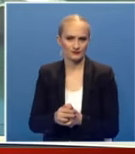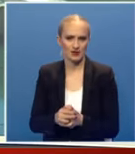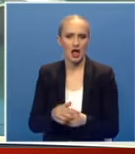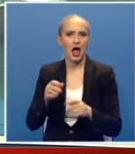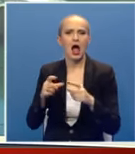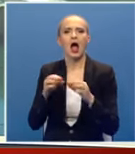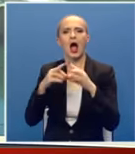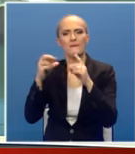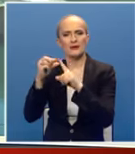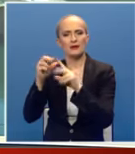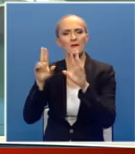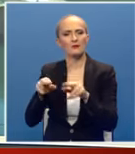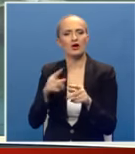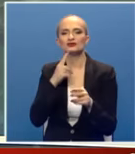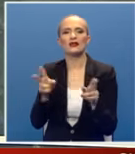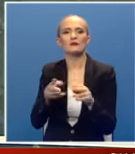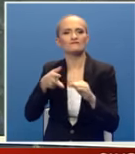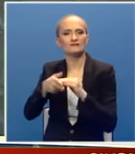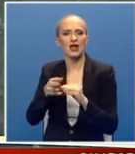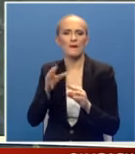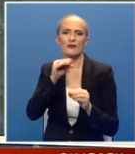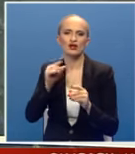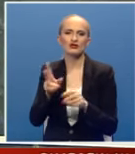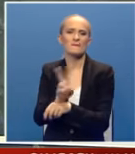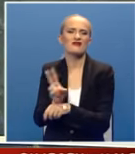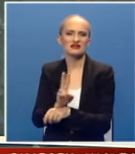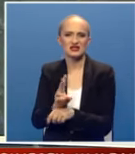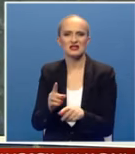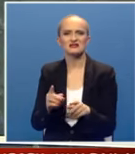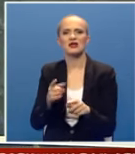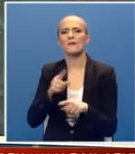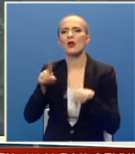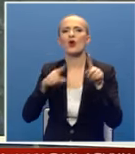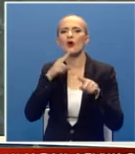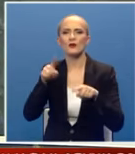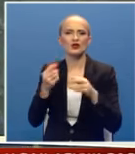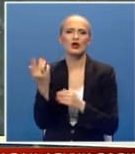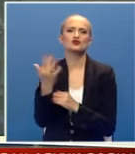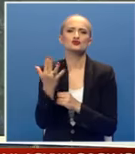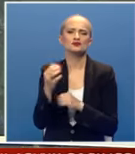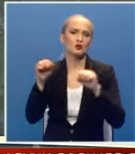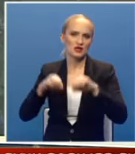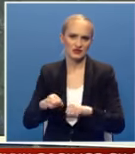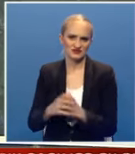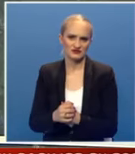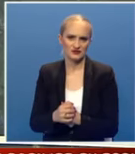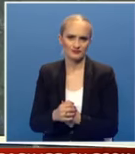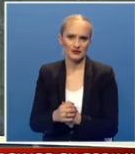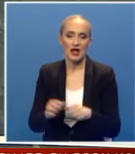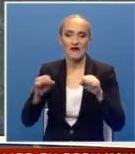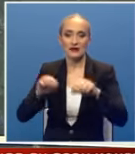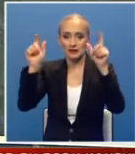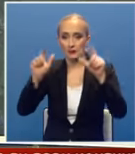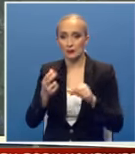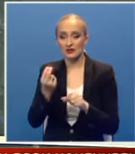Aplikacija ima za cilj da o nemogući spekulacije imale verzacije bilo kojeg pojedinca ili šumskog gazdinstva. Vlada